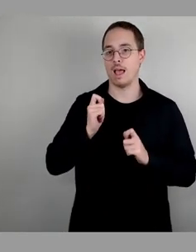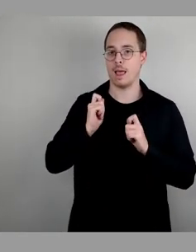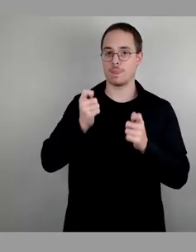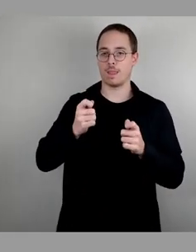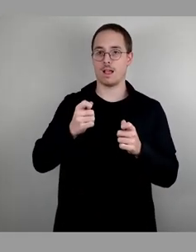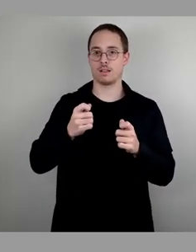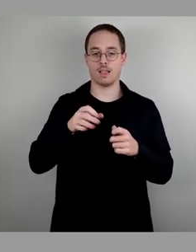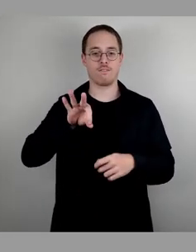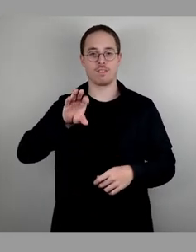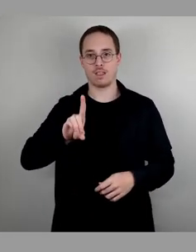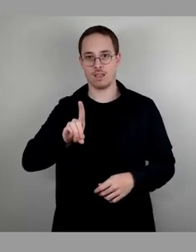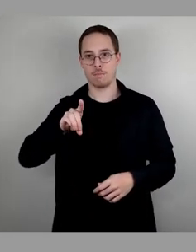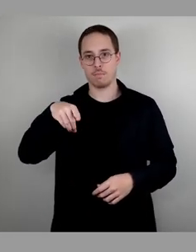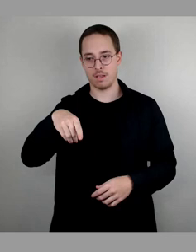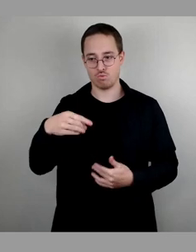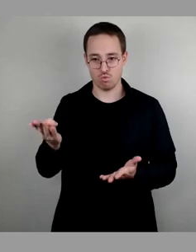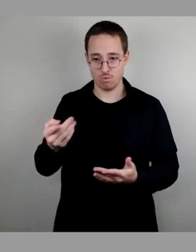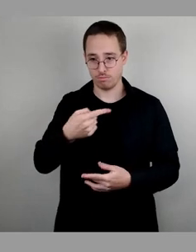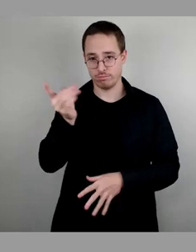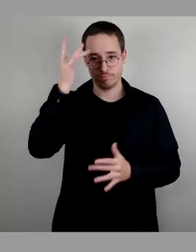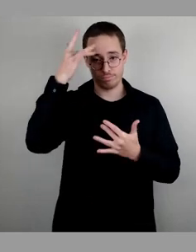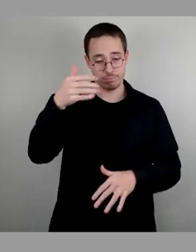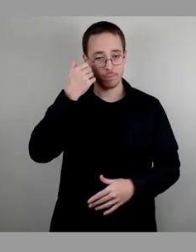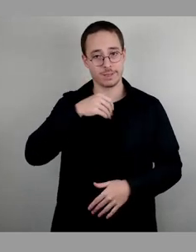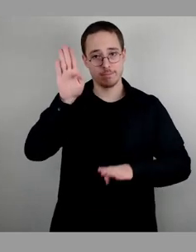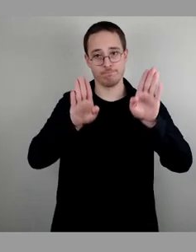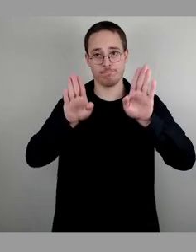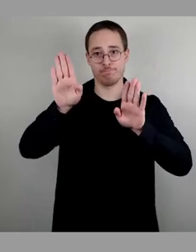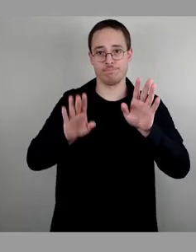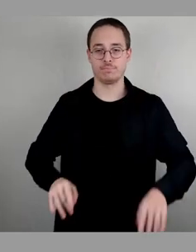FDP auf. Wer hier seine Zustimmung geben kann, den bitte ich um das Stimmzeichen.